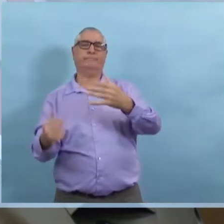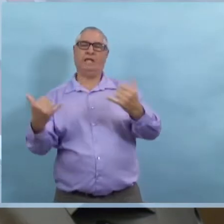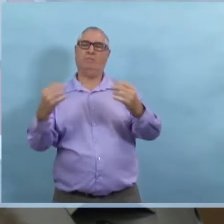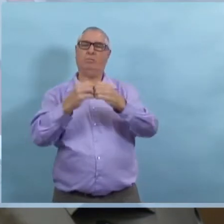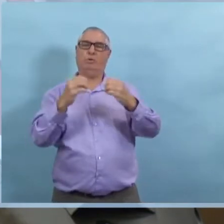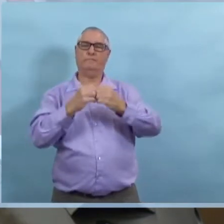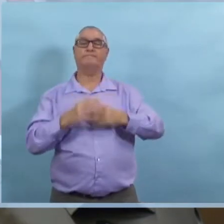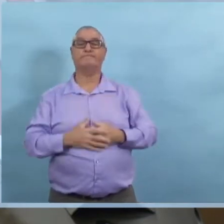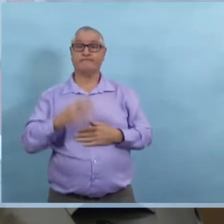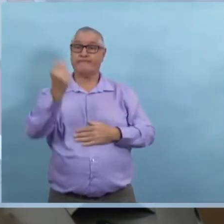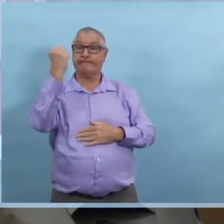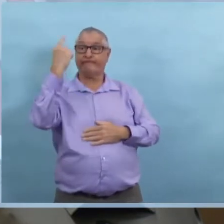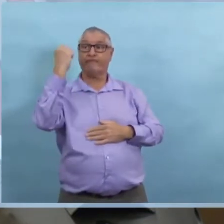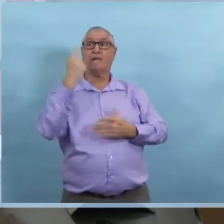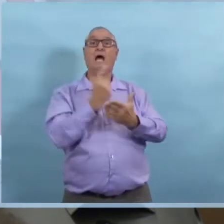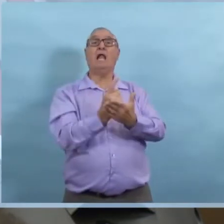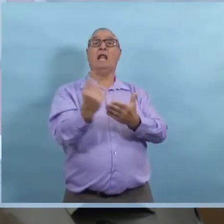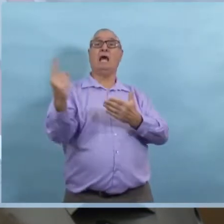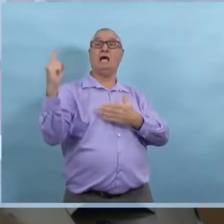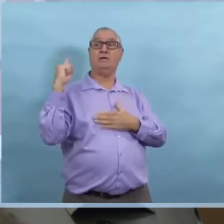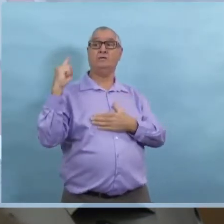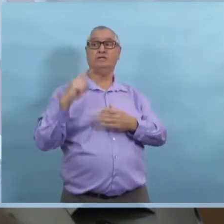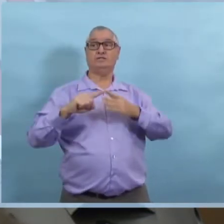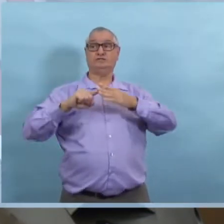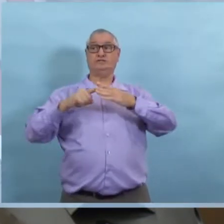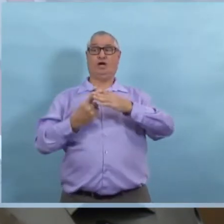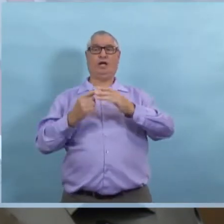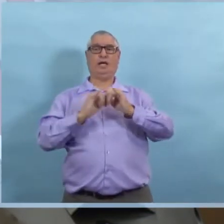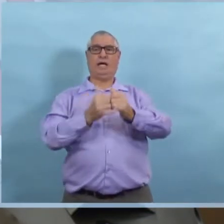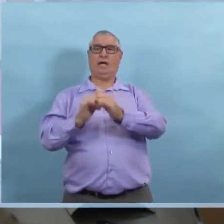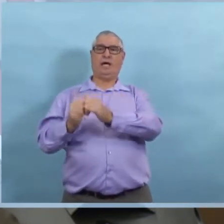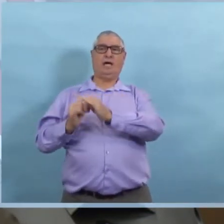à faire pour communiquer ça publiquement, oui, certainement, on va le faire.